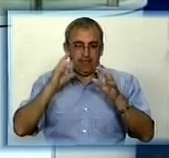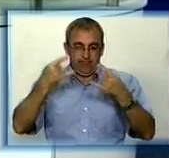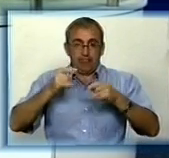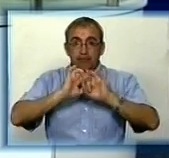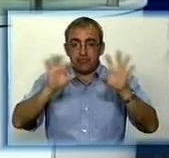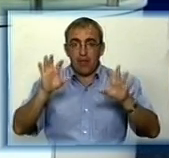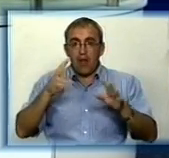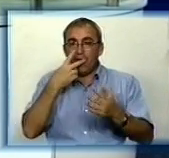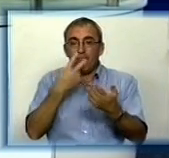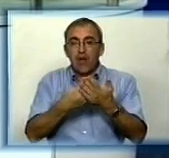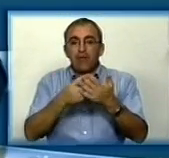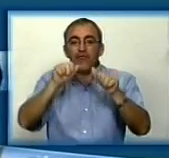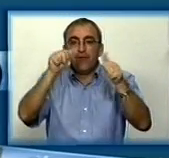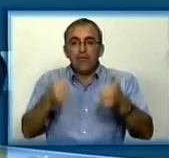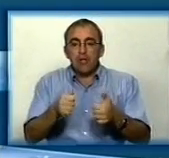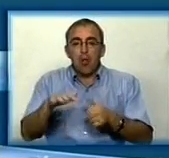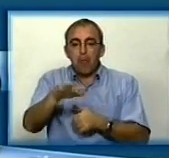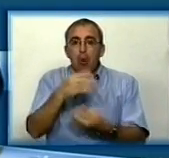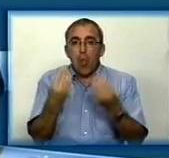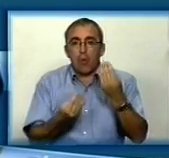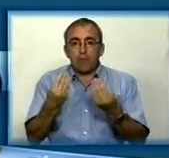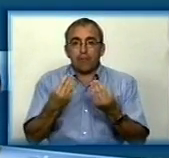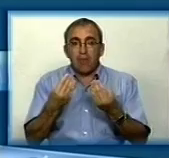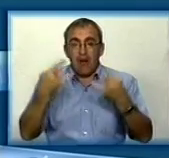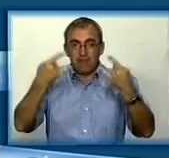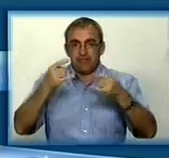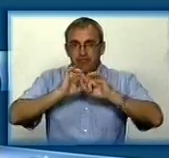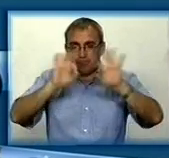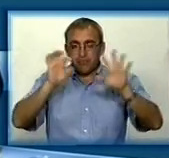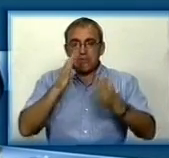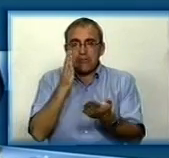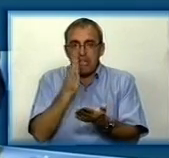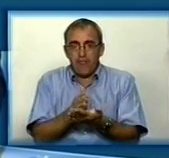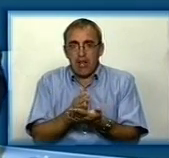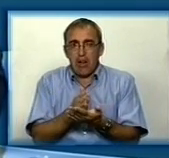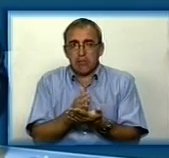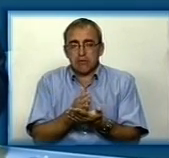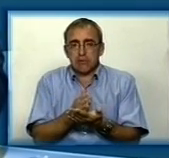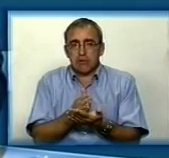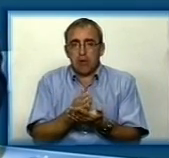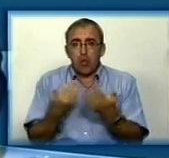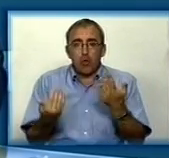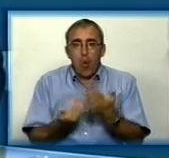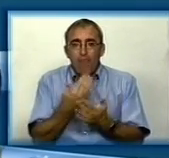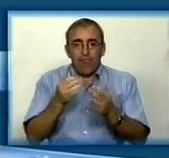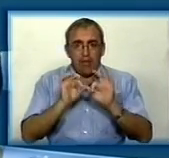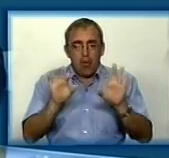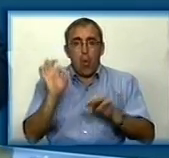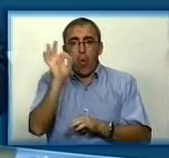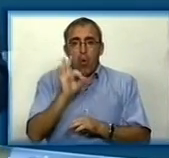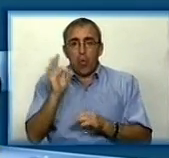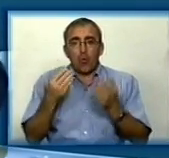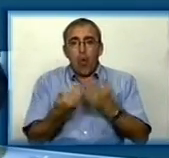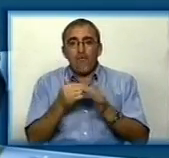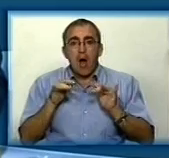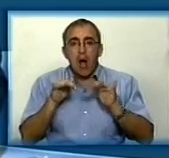внешній вид, як ці площадки будуть вигляти. Ще в засобах масової інформації з'явилася новина про нову